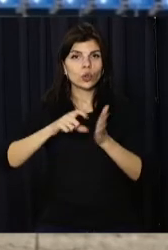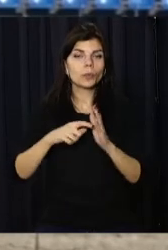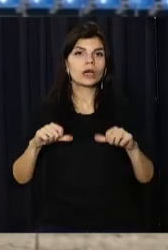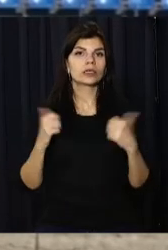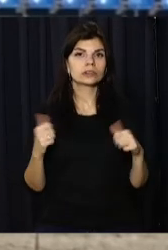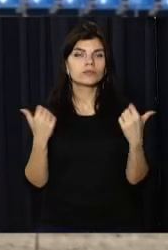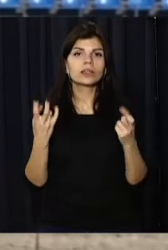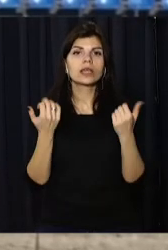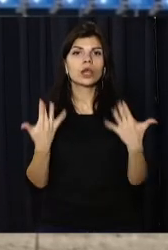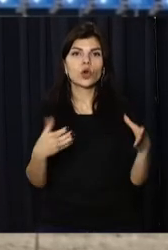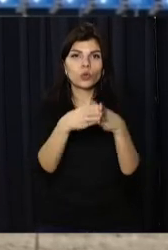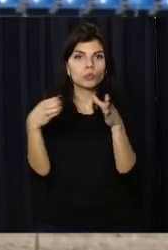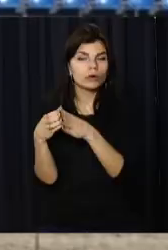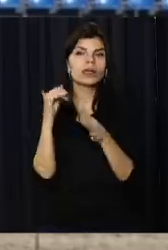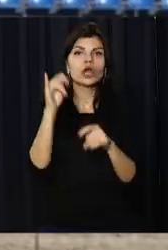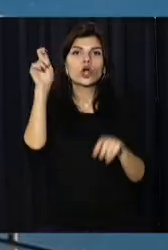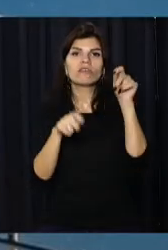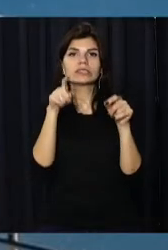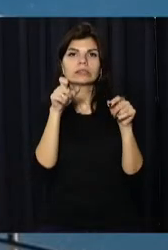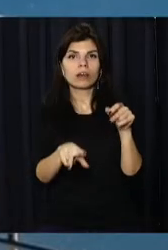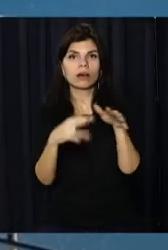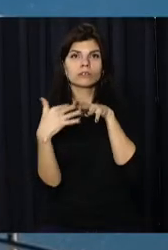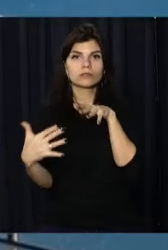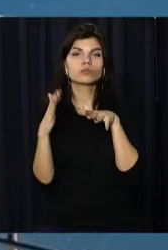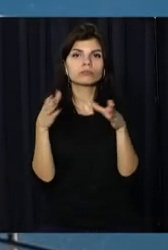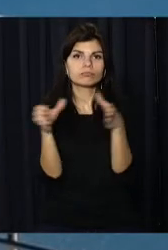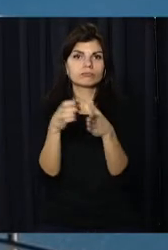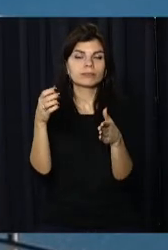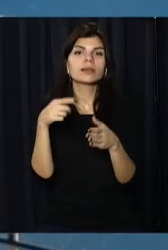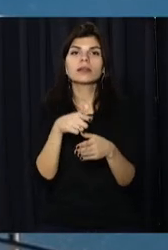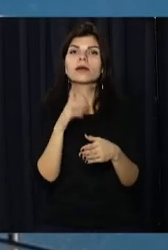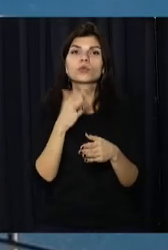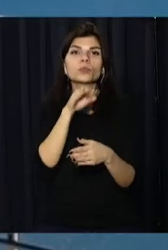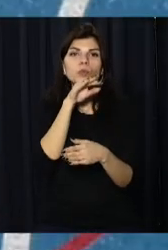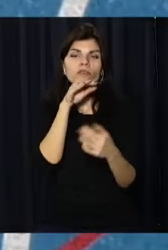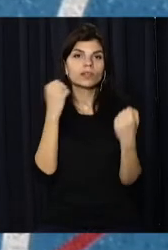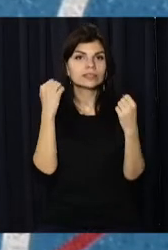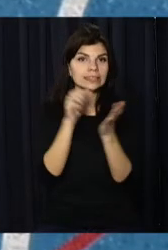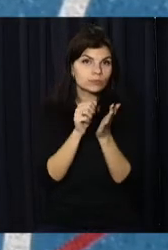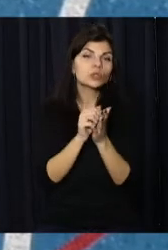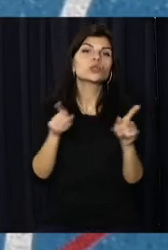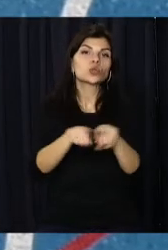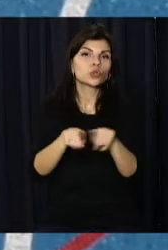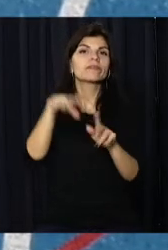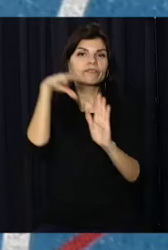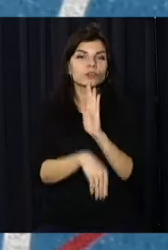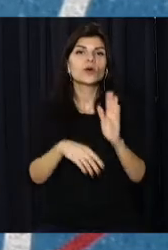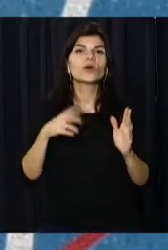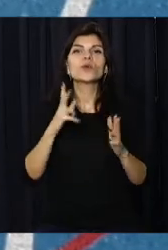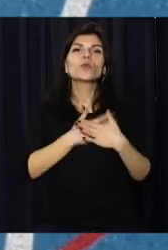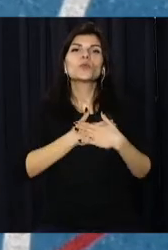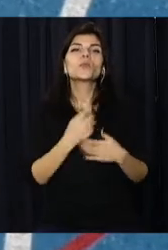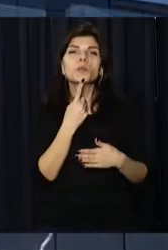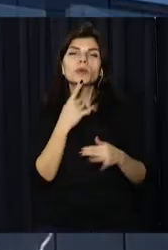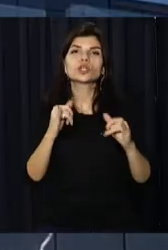роздягальні на декілька команд та конференцзала. На стадіоні зможуть займатися не лише професійні спортсмени, а любителі та вихованці спортивних